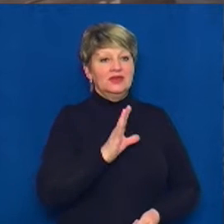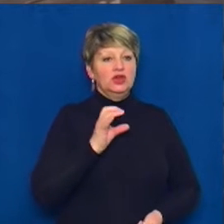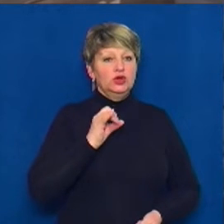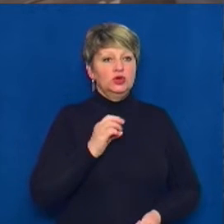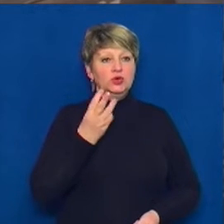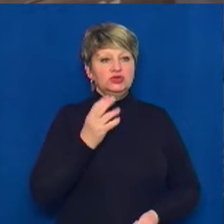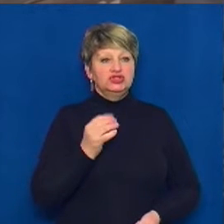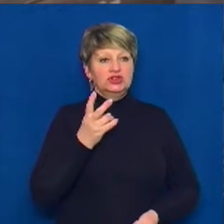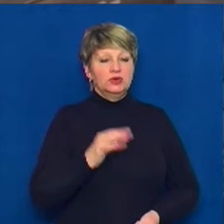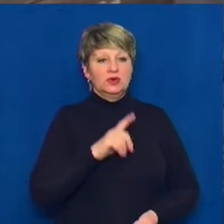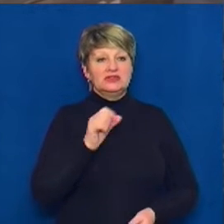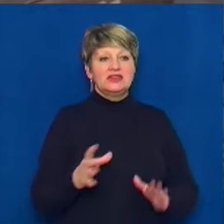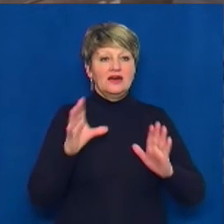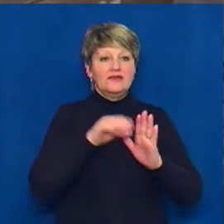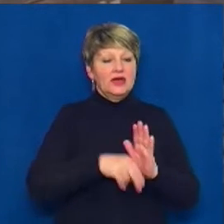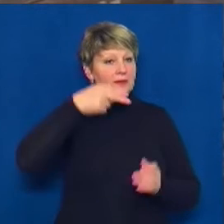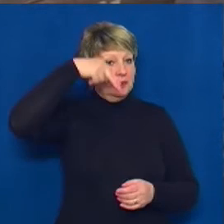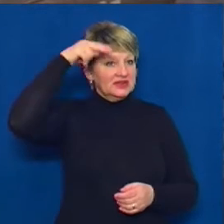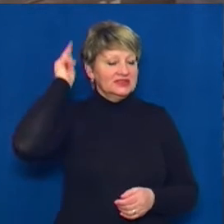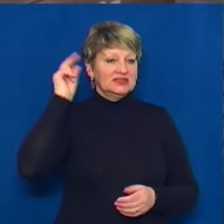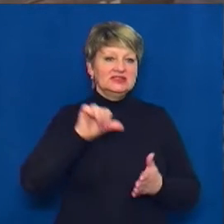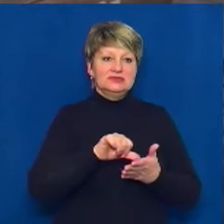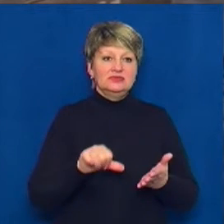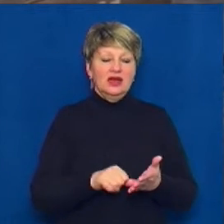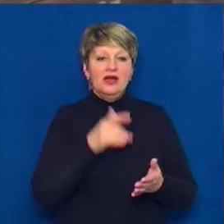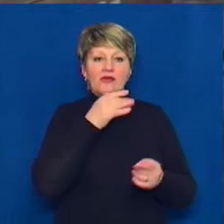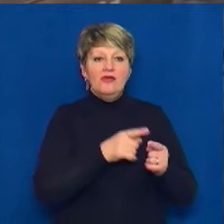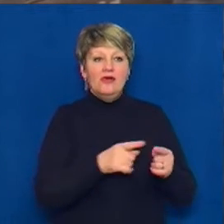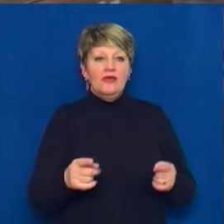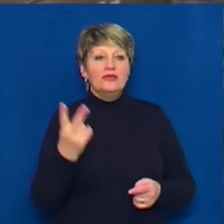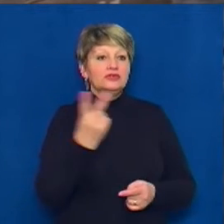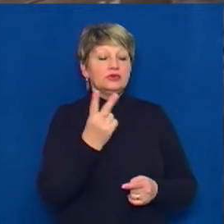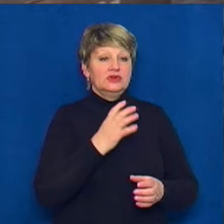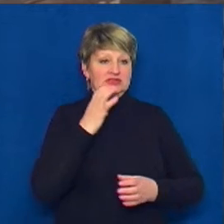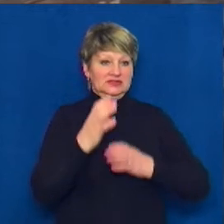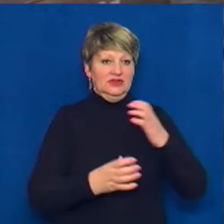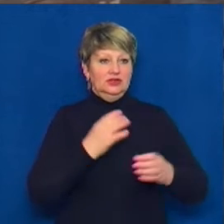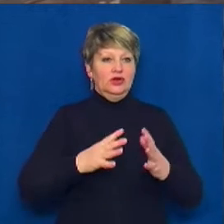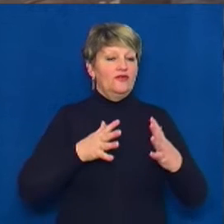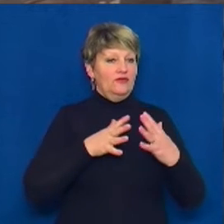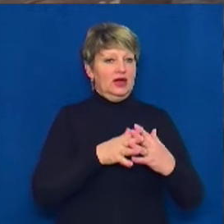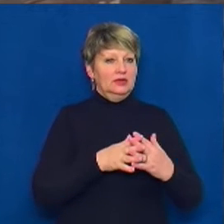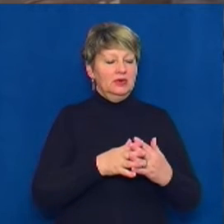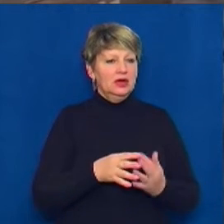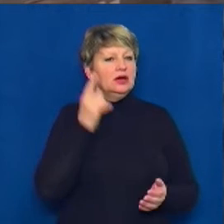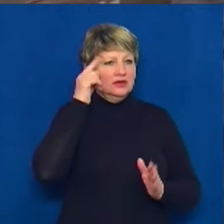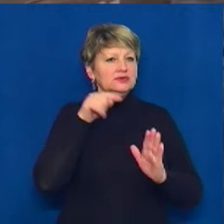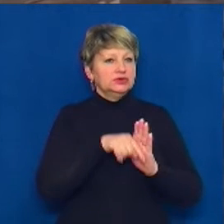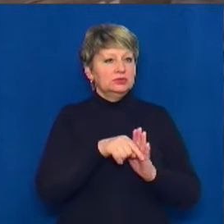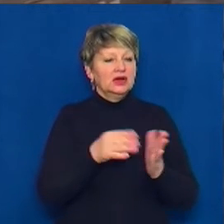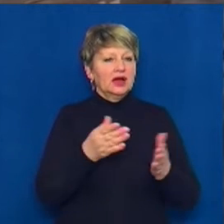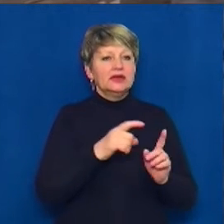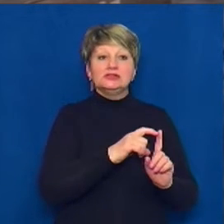внесок партизан Смілянщини в перебіг Другої світової війни. Тільки вдумайтеся, які слова були сказані президентом.